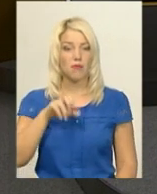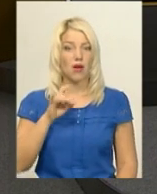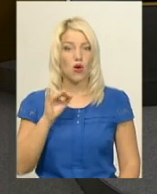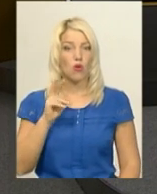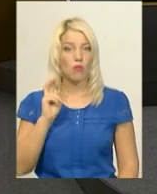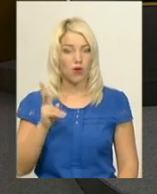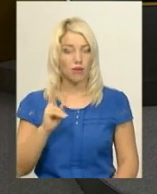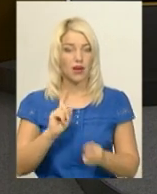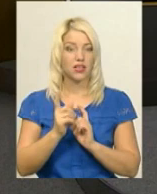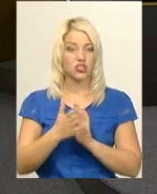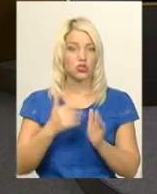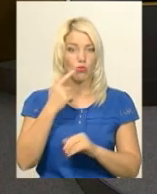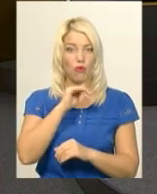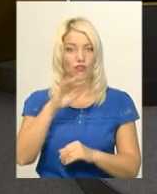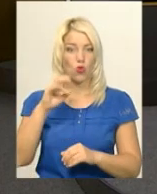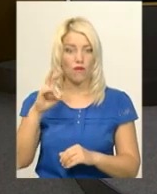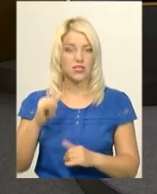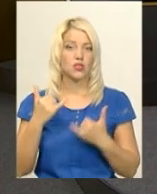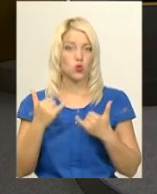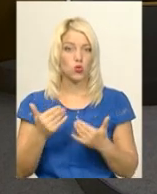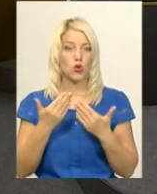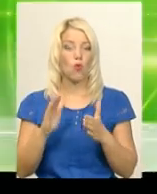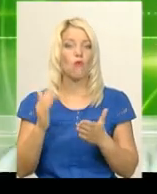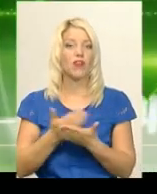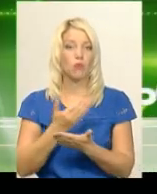жестової мови Оксана Фіновська. Сьогодні у випуску.